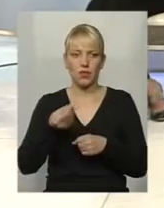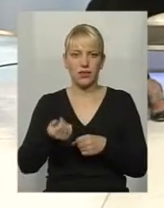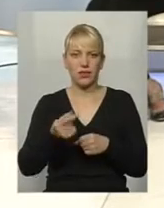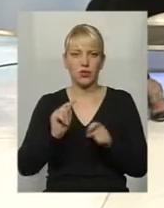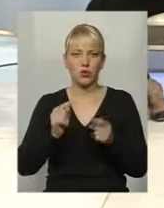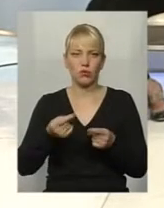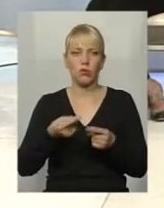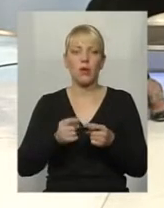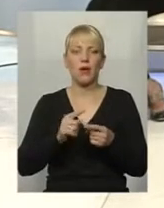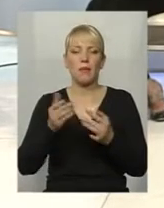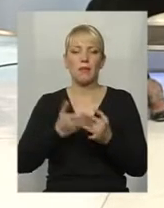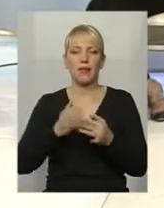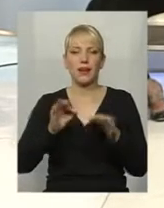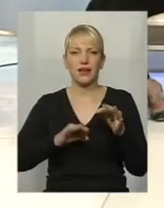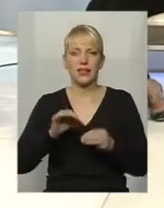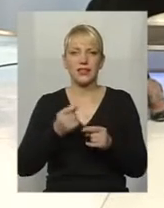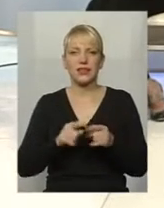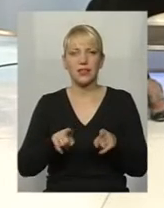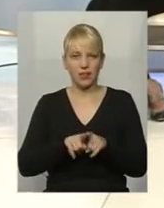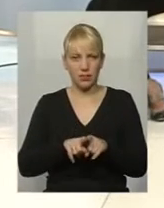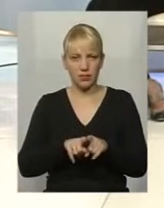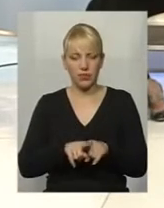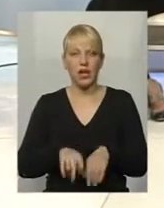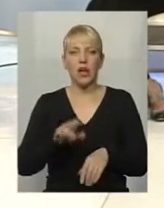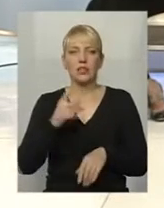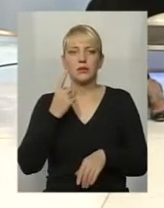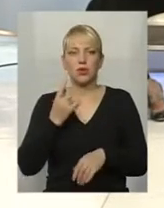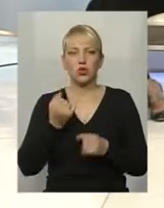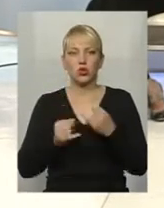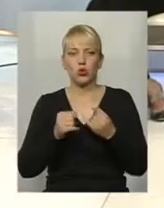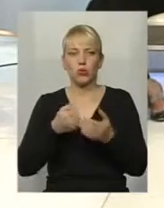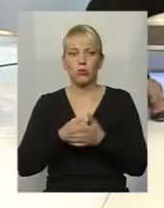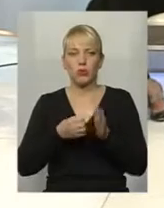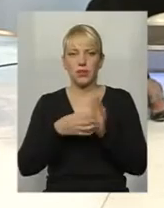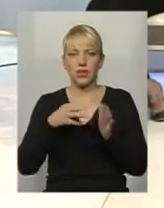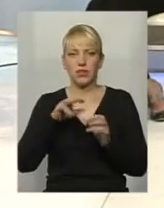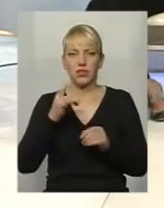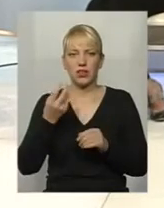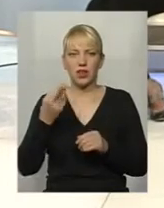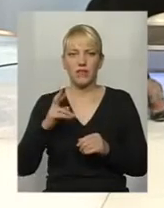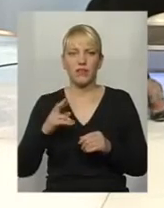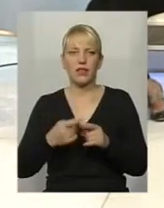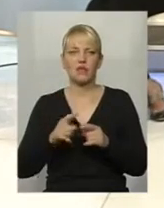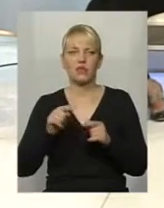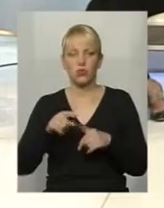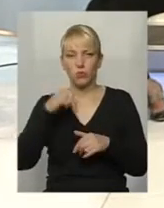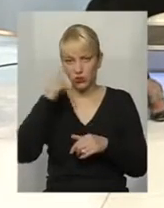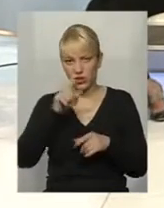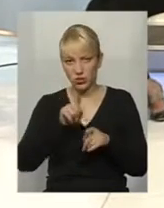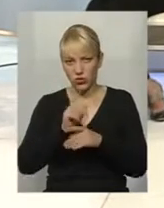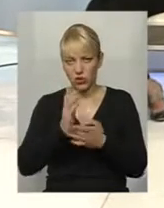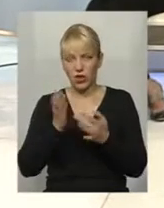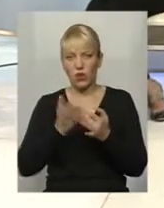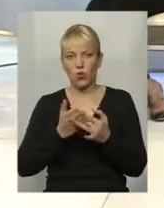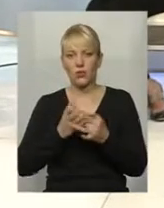пільги це дуже таке. І ще маємо з 1 жовтня по 15 травня, поки що збереглося в цьому році, це на